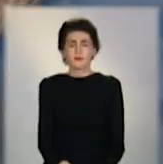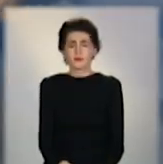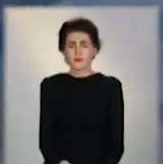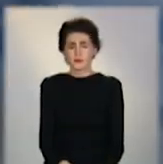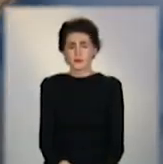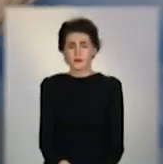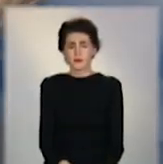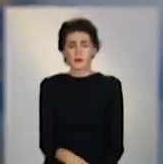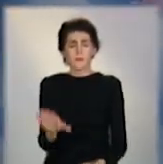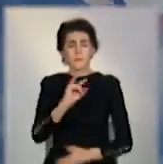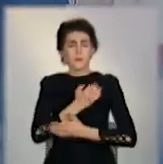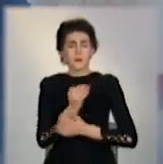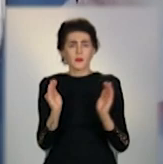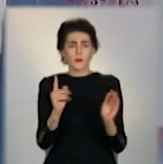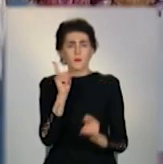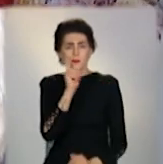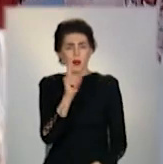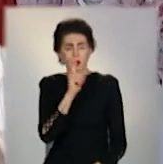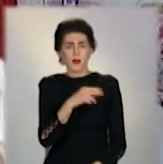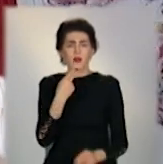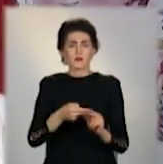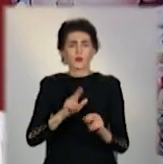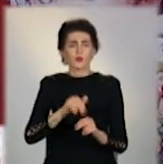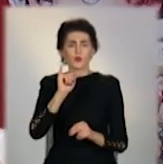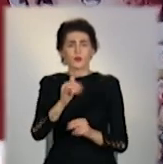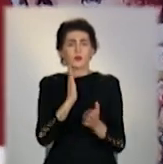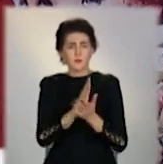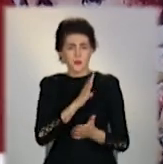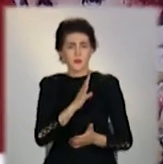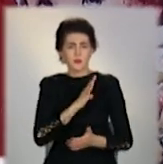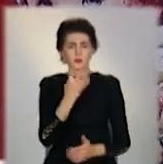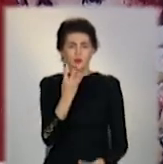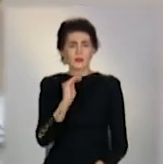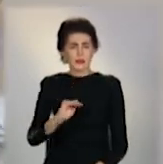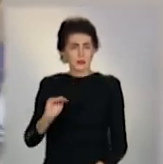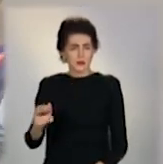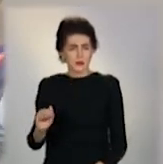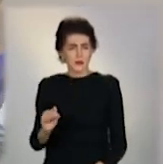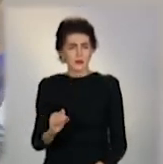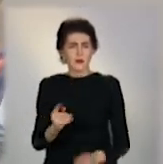Немовлята в родині – молодшенькі. В подружжя Куркчі вже було четверо дітей.